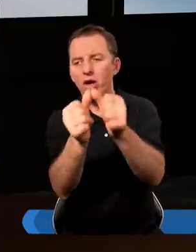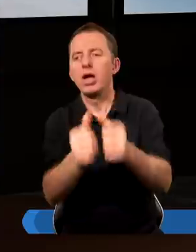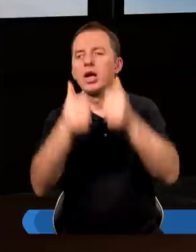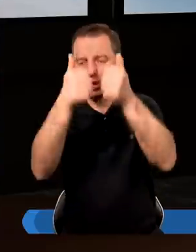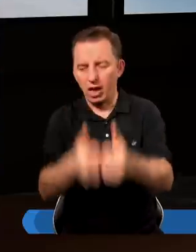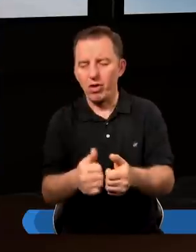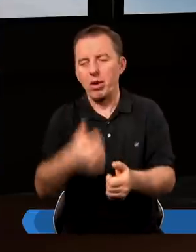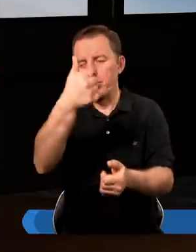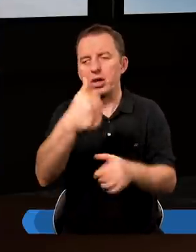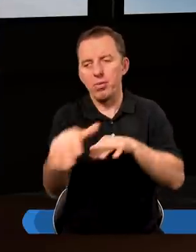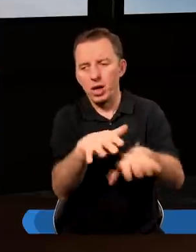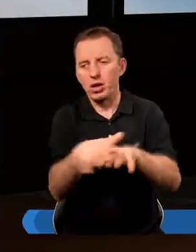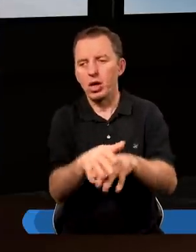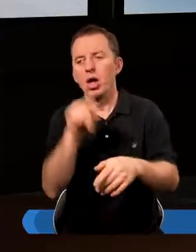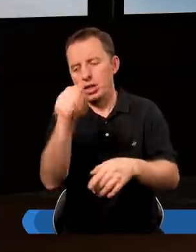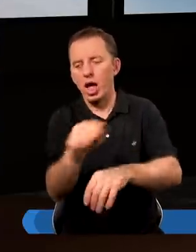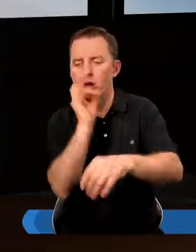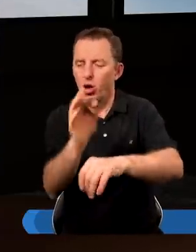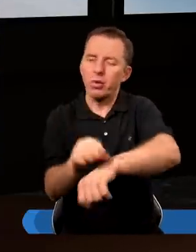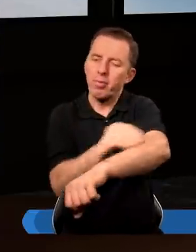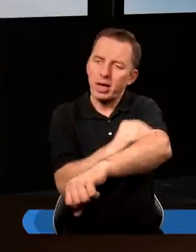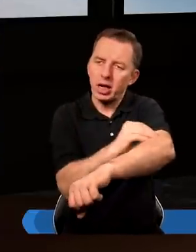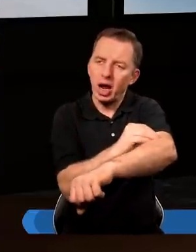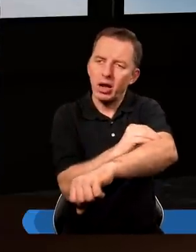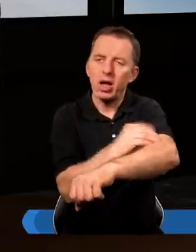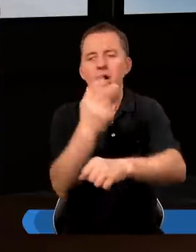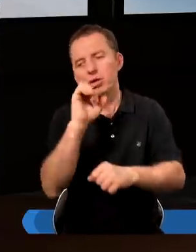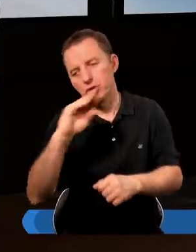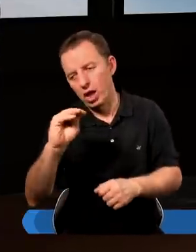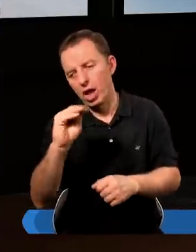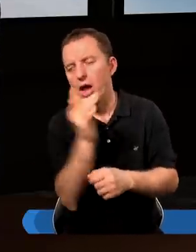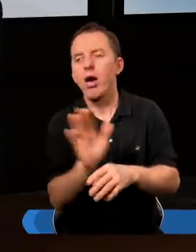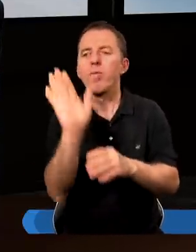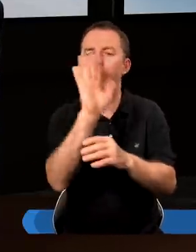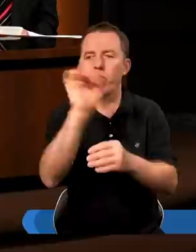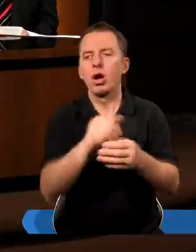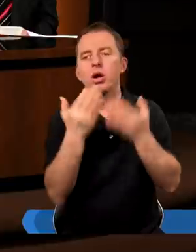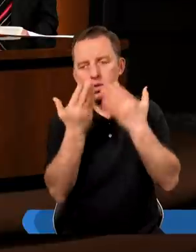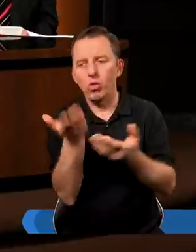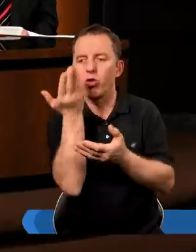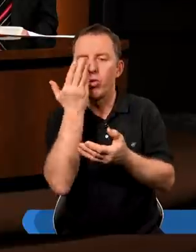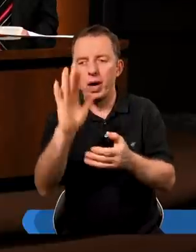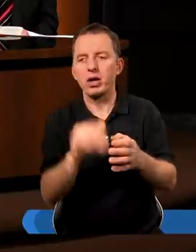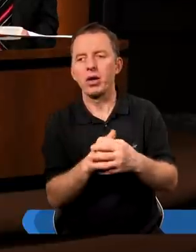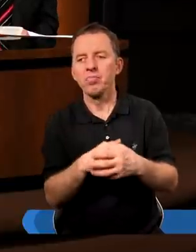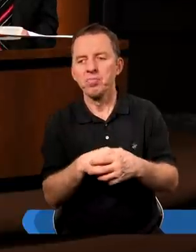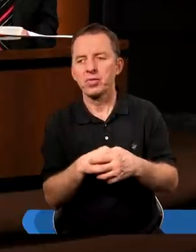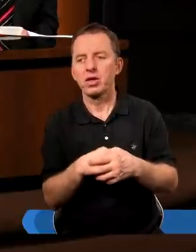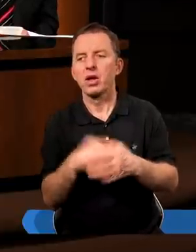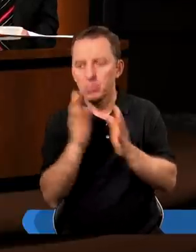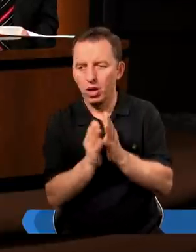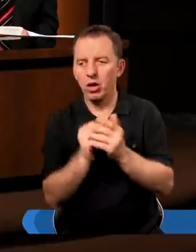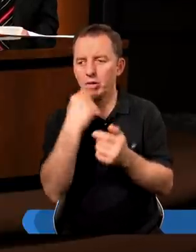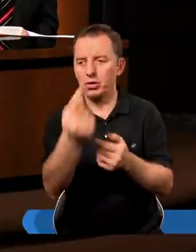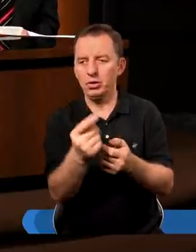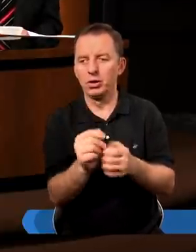bo wtedy stawiamy na pierwszym miejscu te dobra materialne, a nie Boga. Dziękuję bardzo. Leży